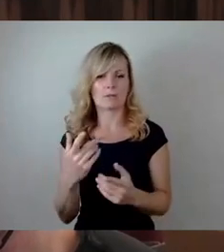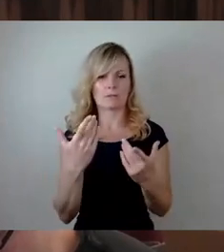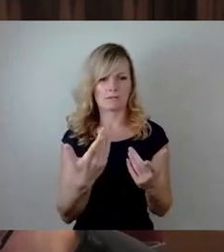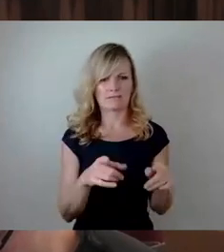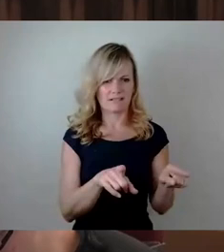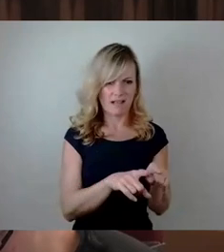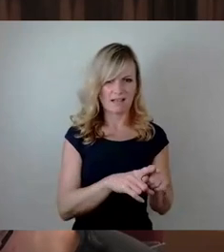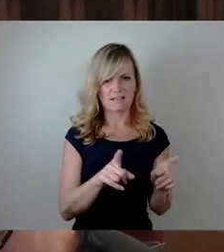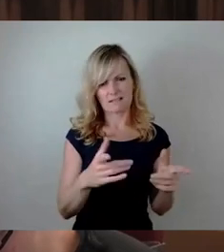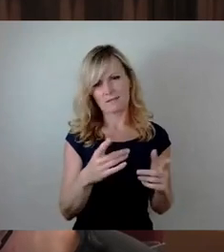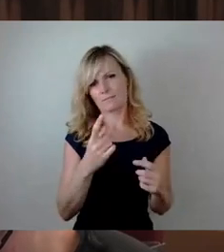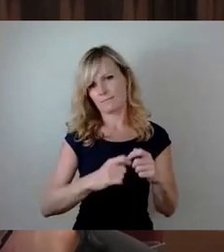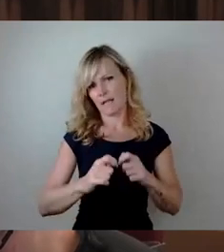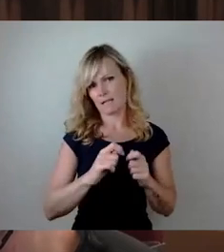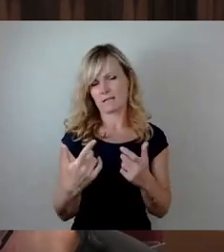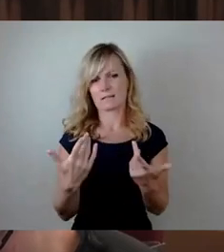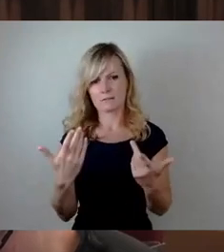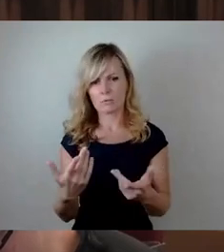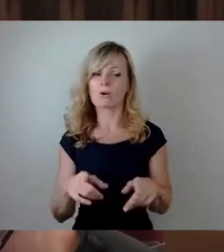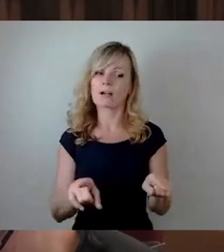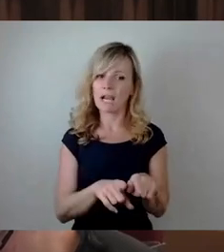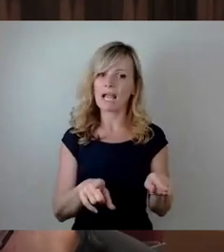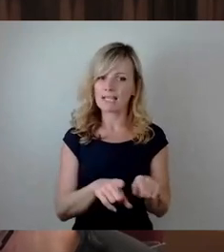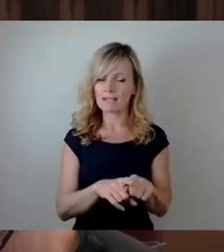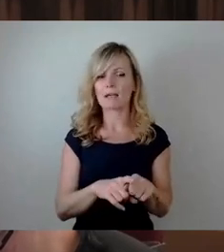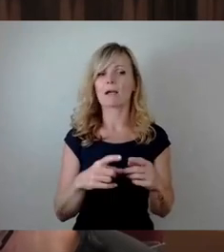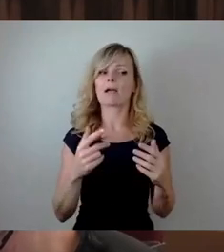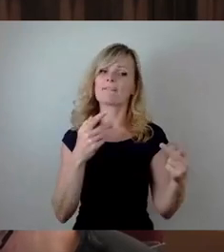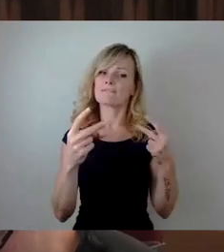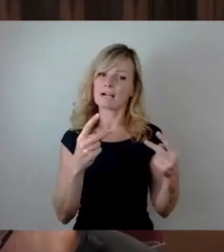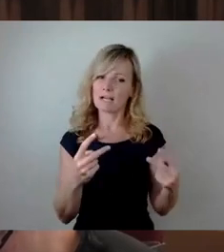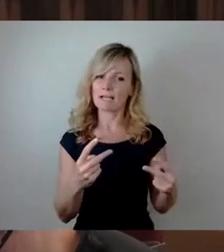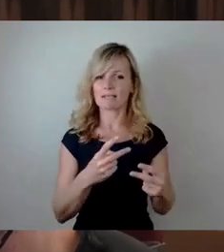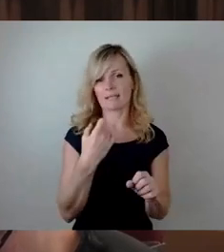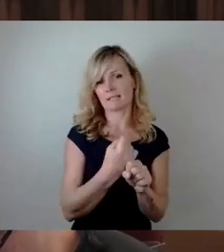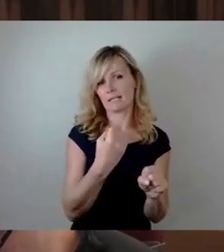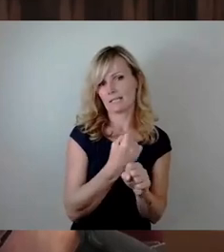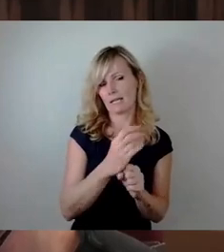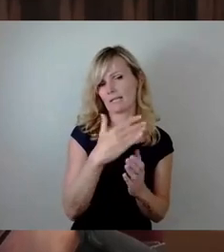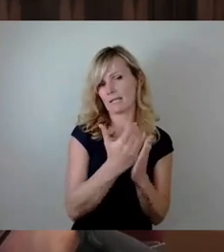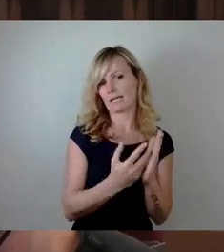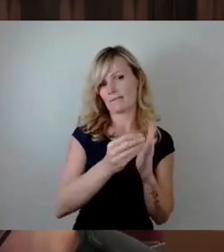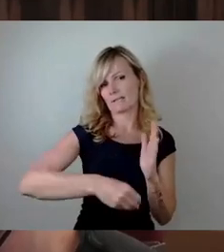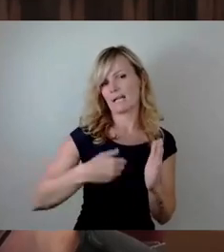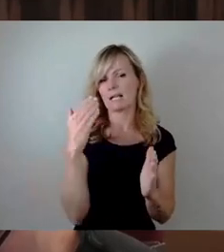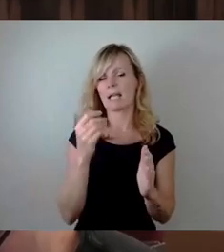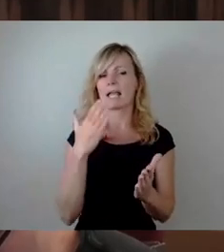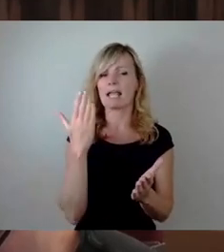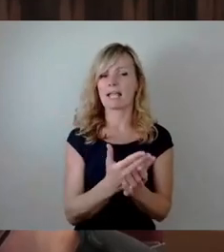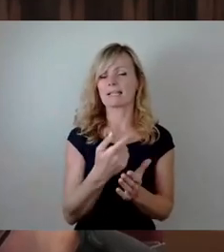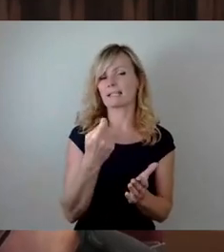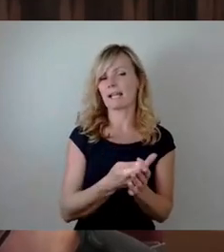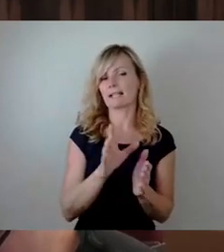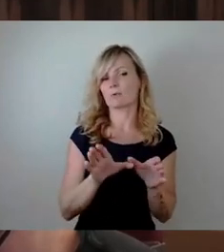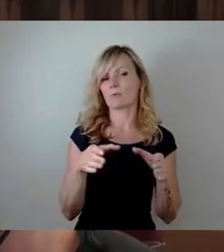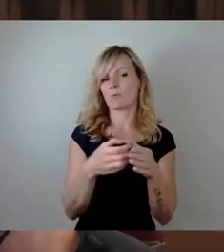gleiche Tätigkeiten oder vergleichbare Tätigkeiten im Tarifvertrag der Entgeltgruppe 7, das ist immer ein bisschen technisch, da steht,